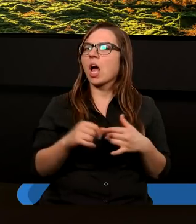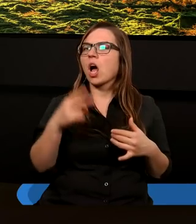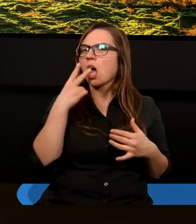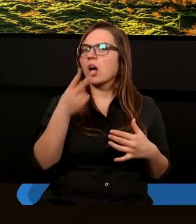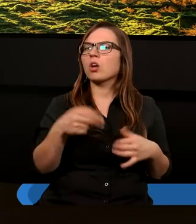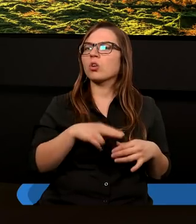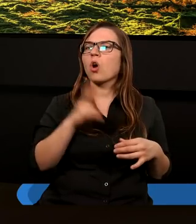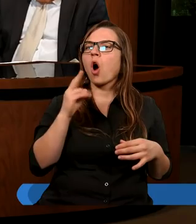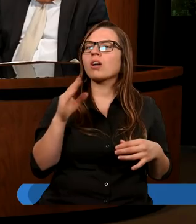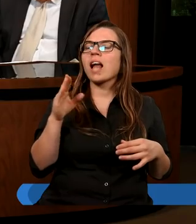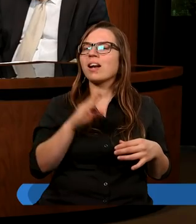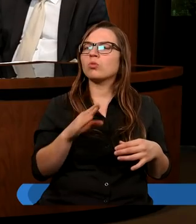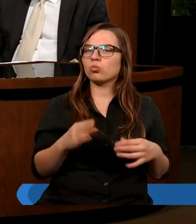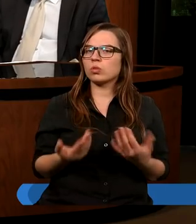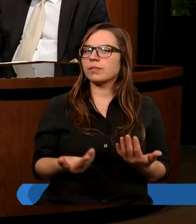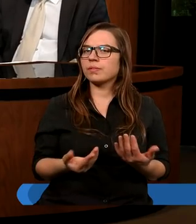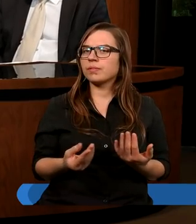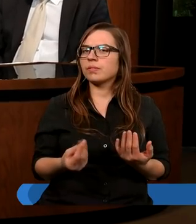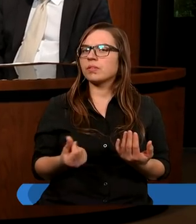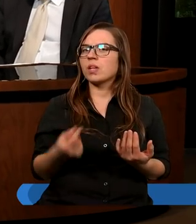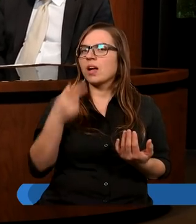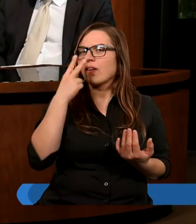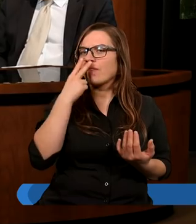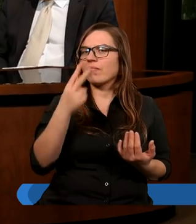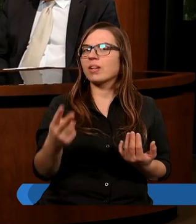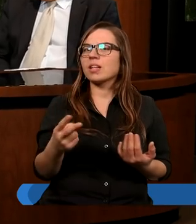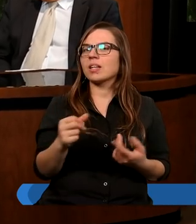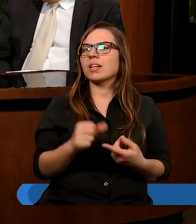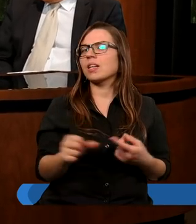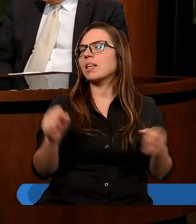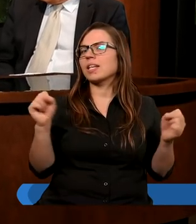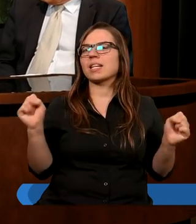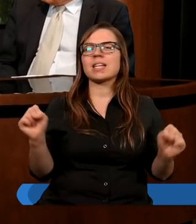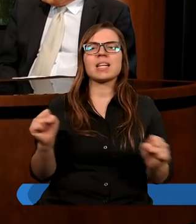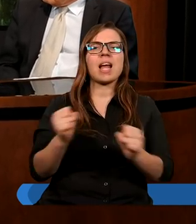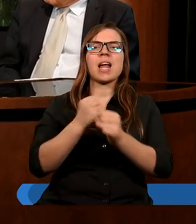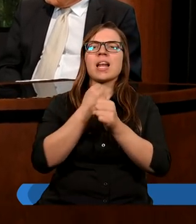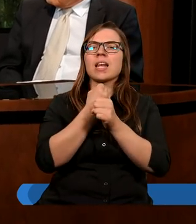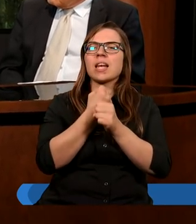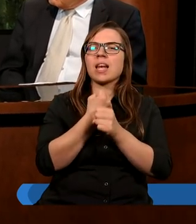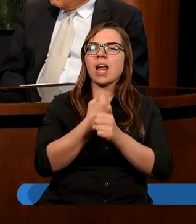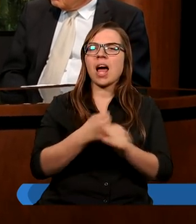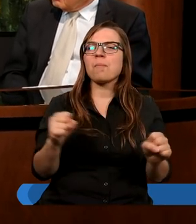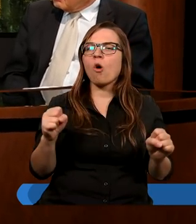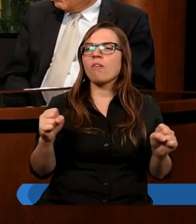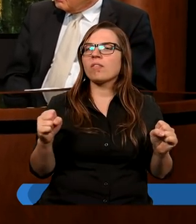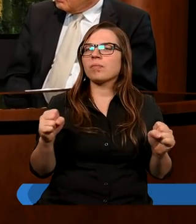otrzymuje Korneliusz. Wizja jest niesamowita. Gdyby był na miejscu Piotra, to